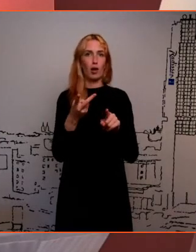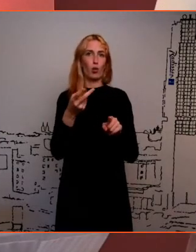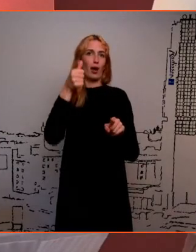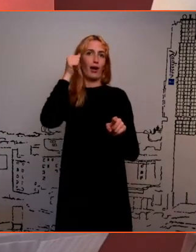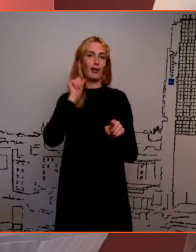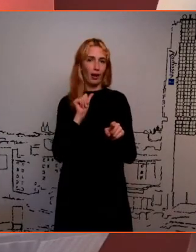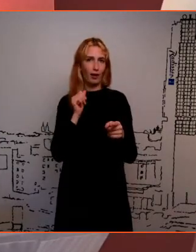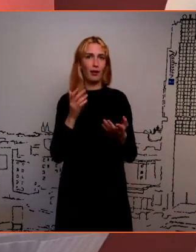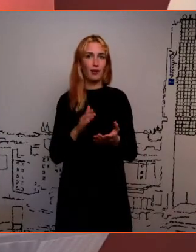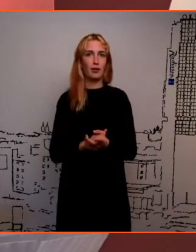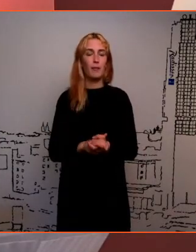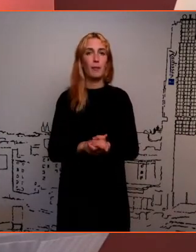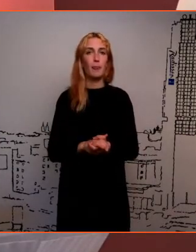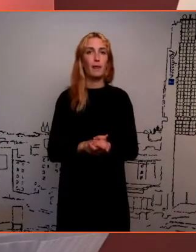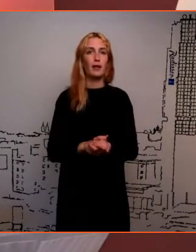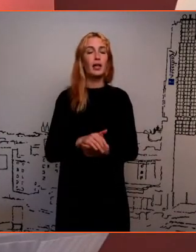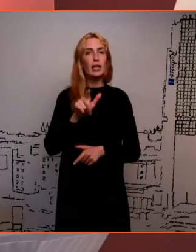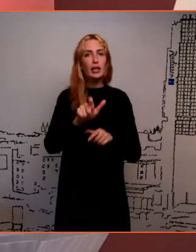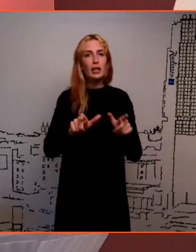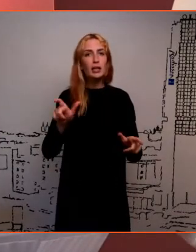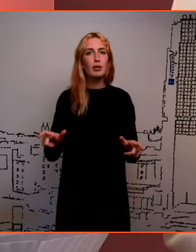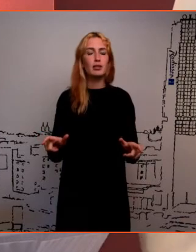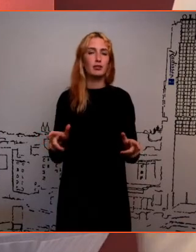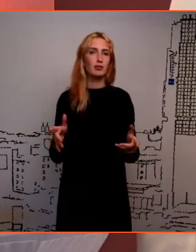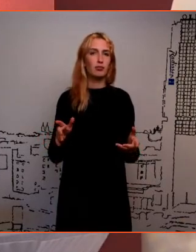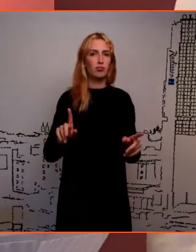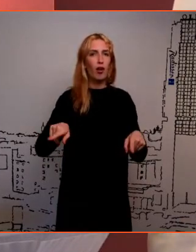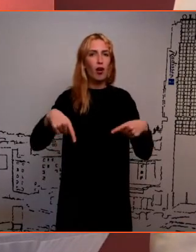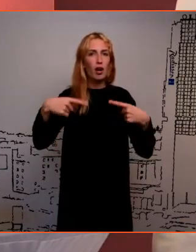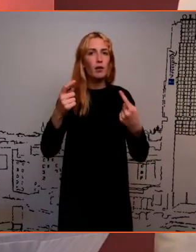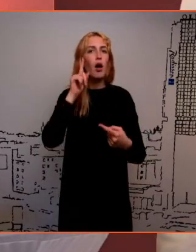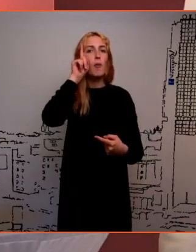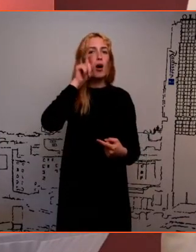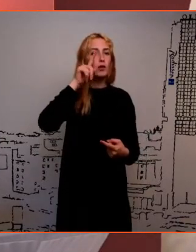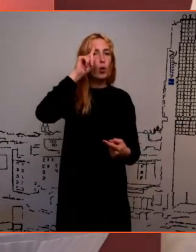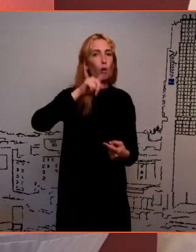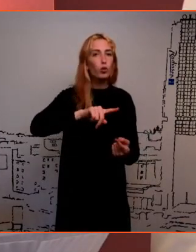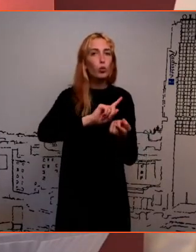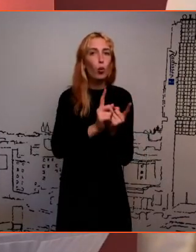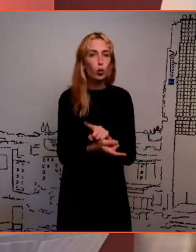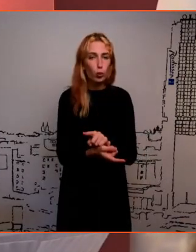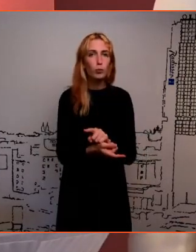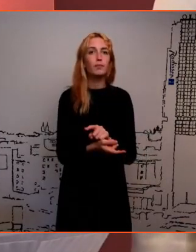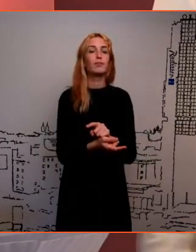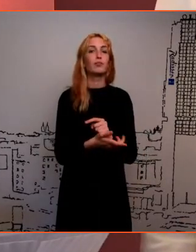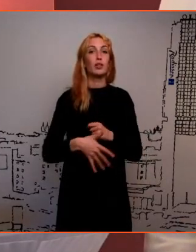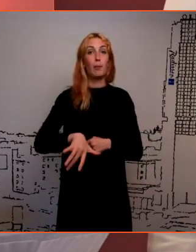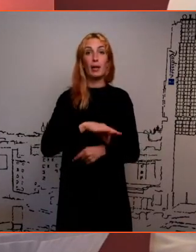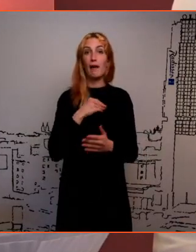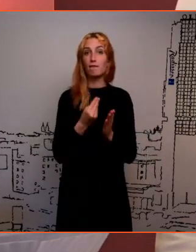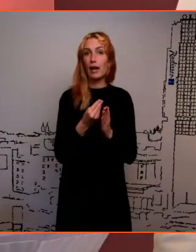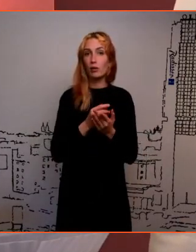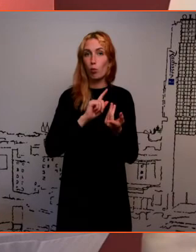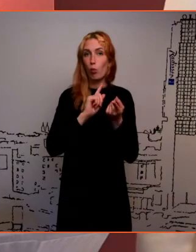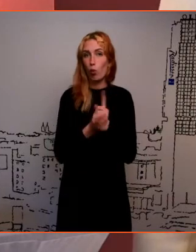ja ta peet rullub maha ja inimesed küpsevad. Ma arvan, et see on see, et me oskused muutuvad meie väärtused